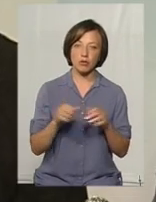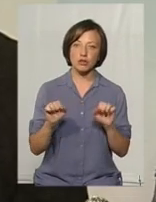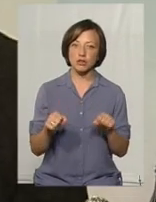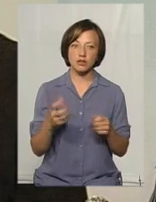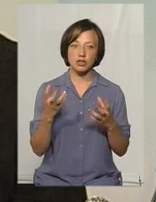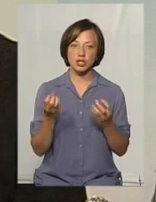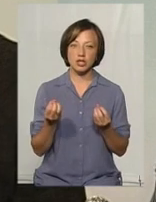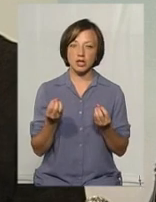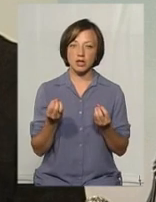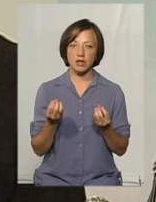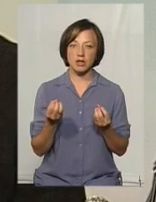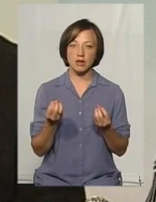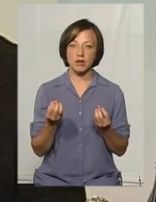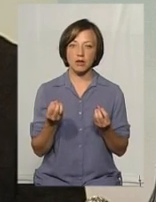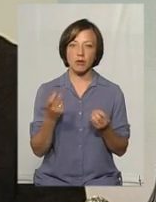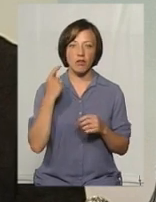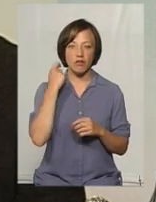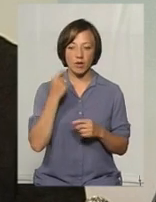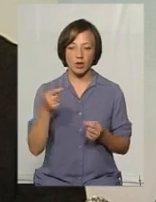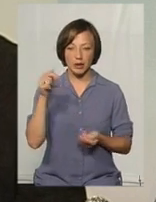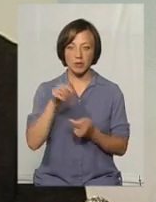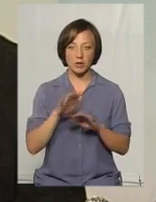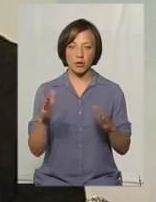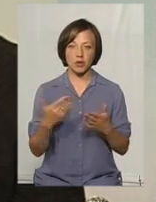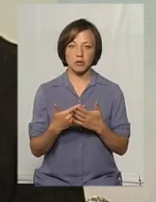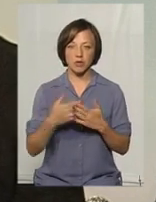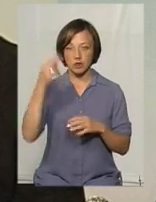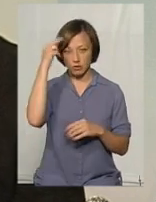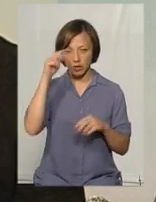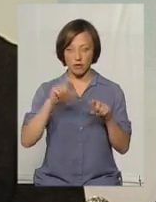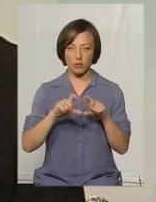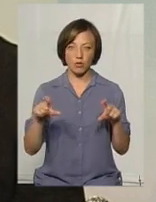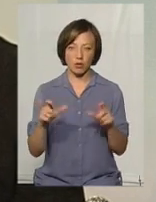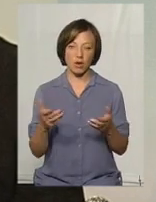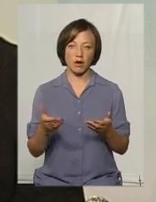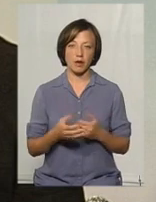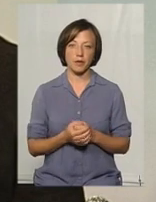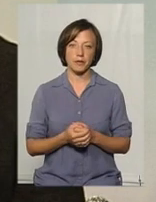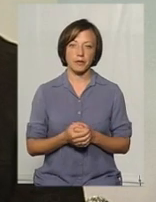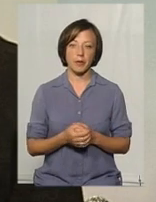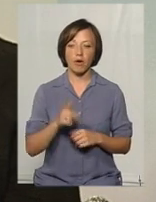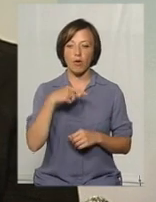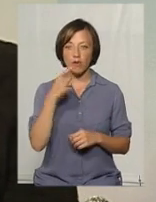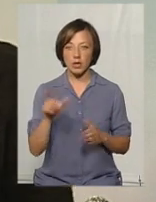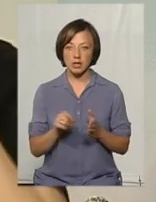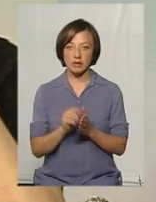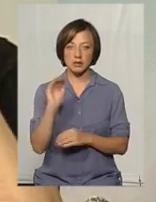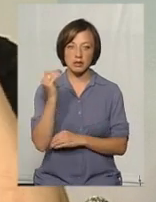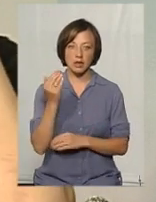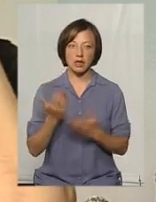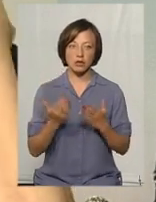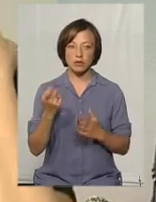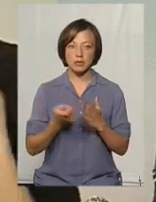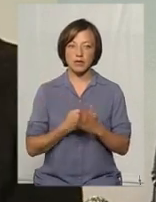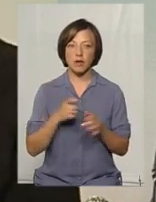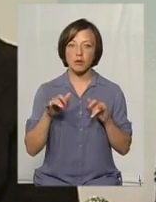ще не досить, як ми кажемо, по віку підходить їй навчання в школі. Говорити з нею. Якщо